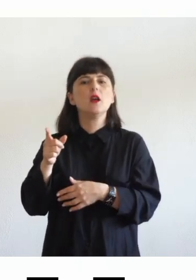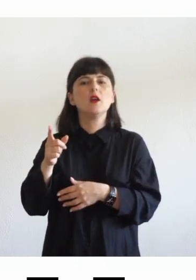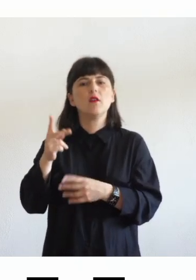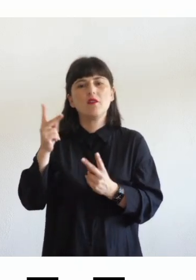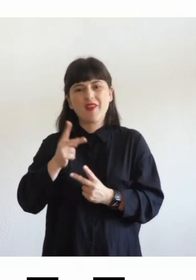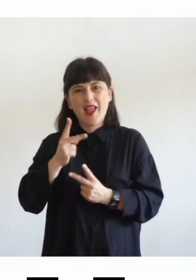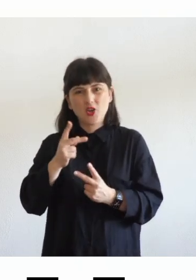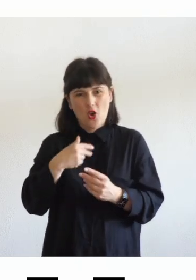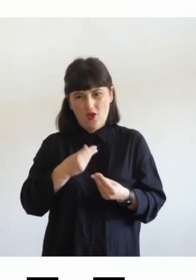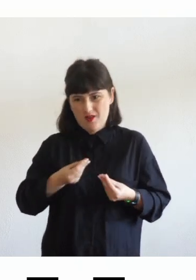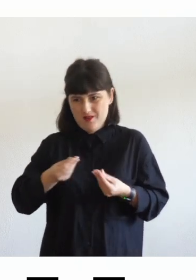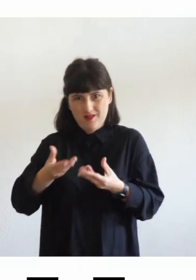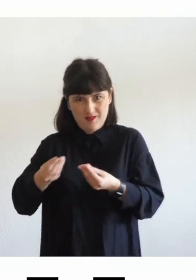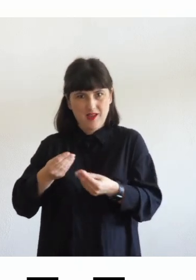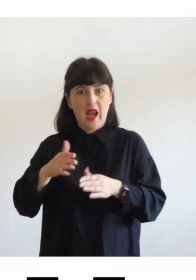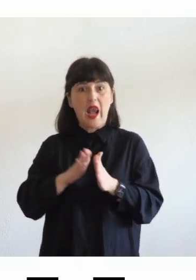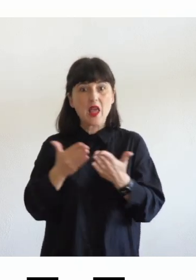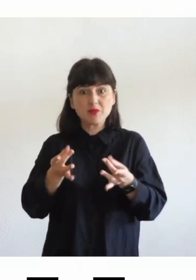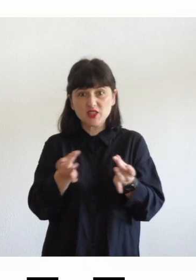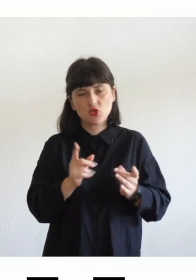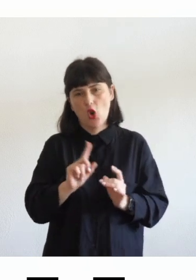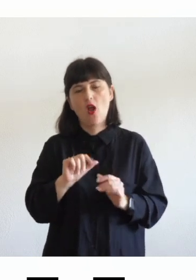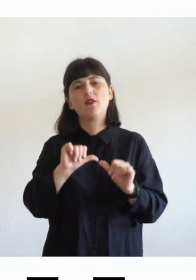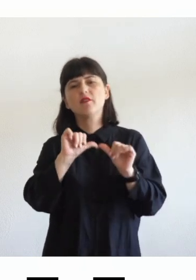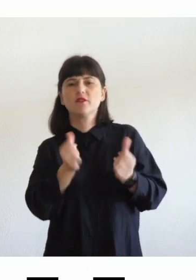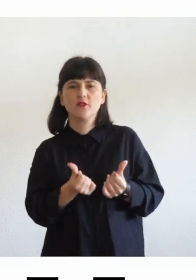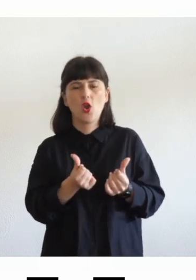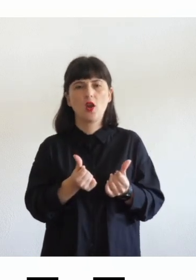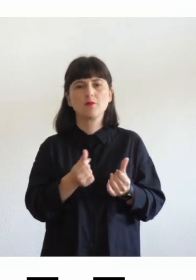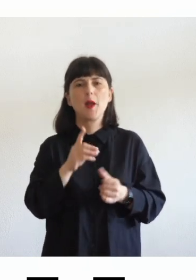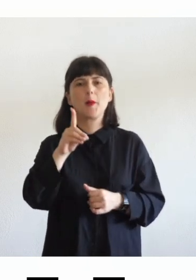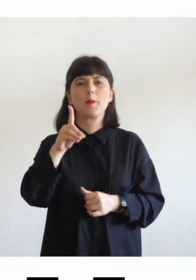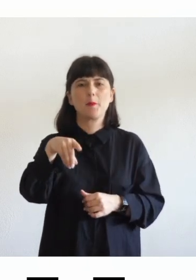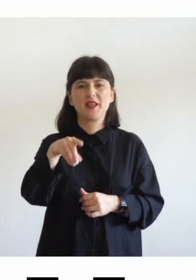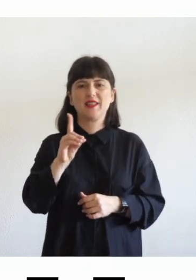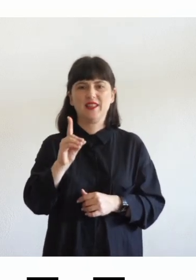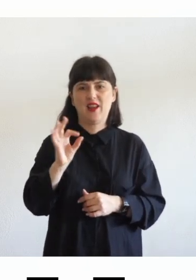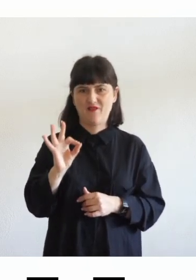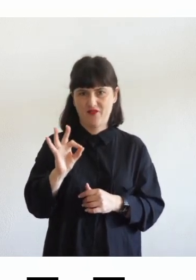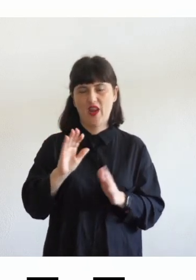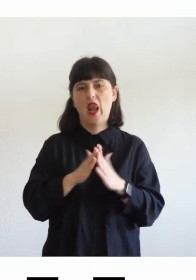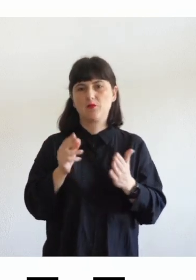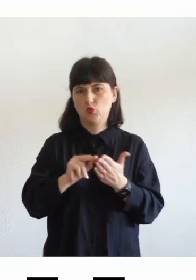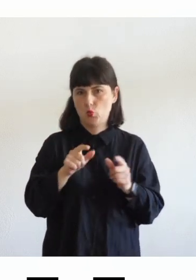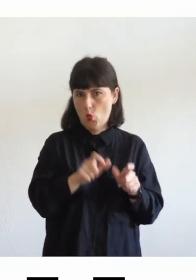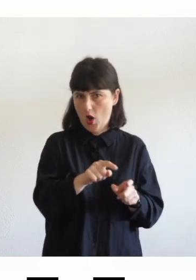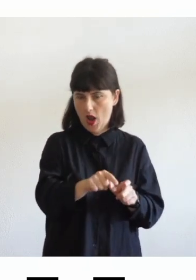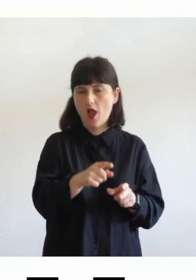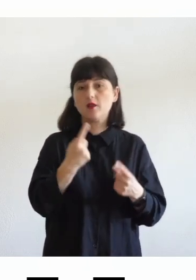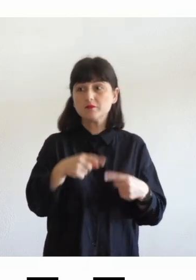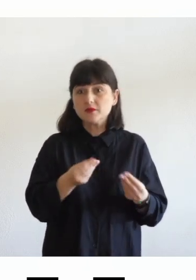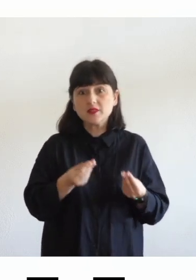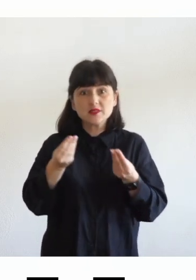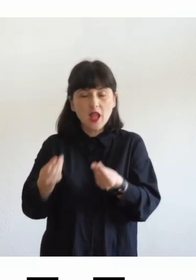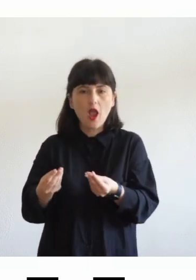digitali ma una versione digitale in pdf del libro scolastico questo chiaramente garantisce